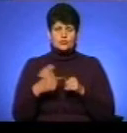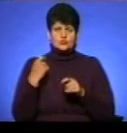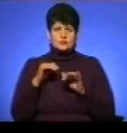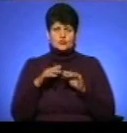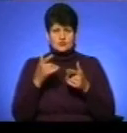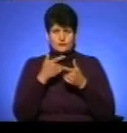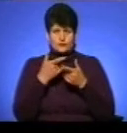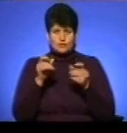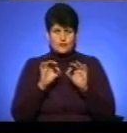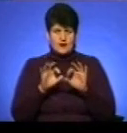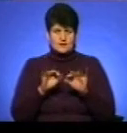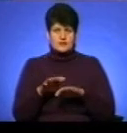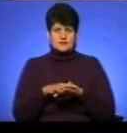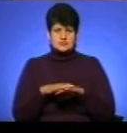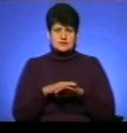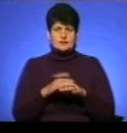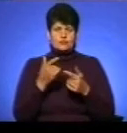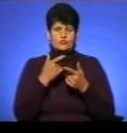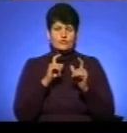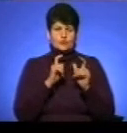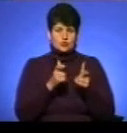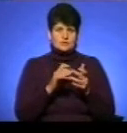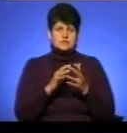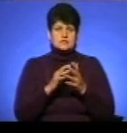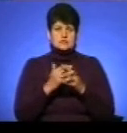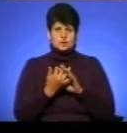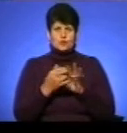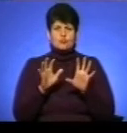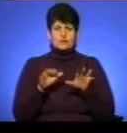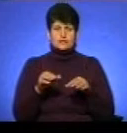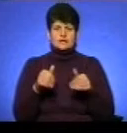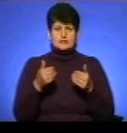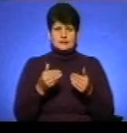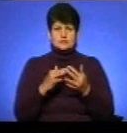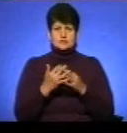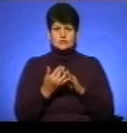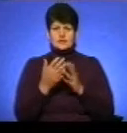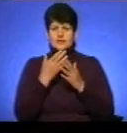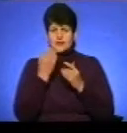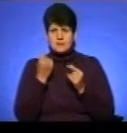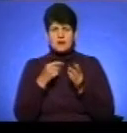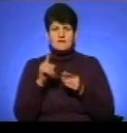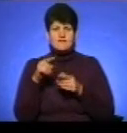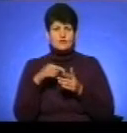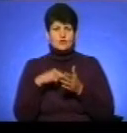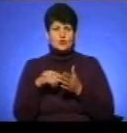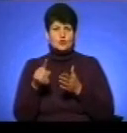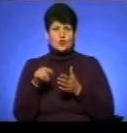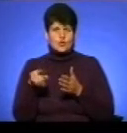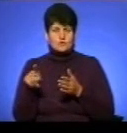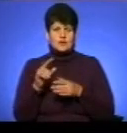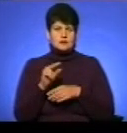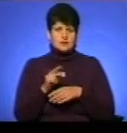інформування населення. Повідомлення сільському голові товариство «Агрополіс», яке надало сільському голові, так немає ні вихідного номера, ні дати.